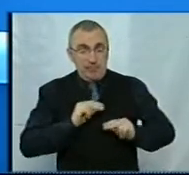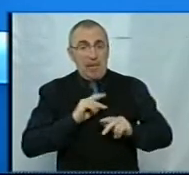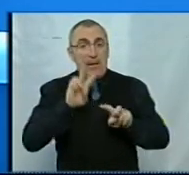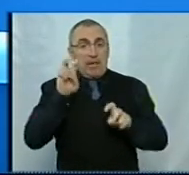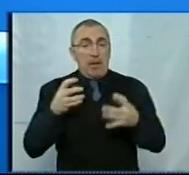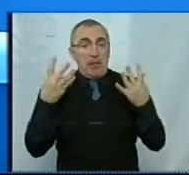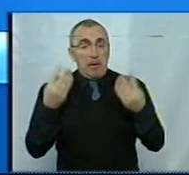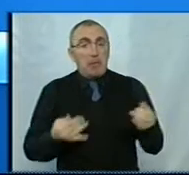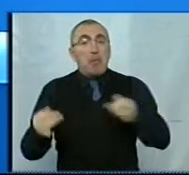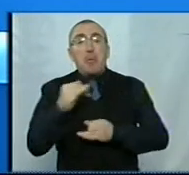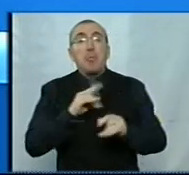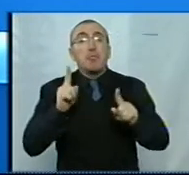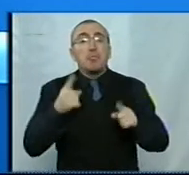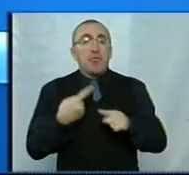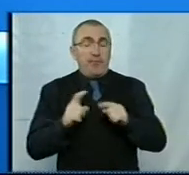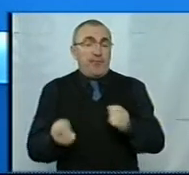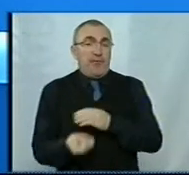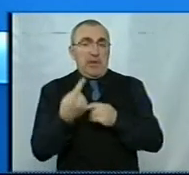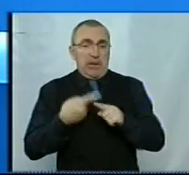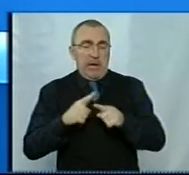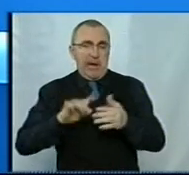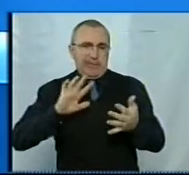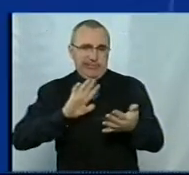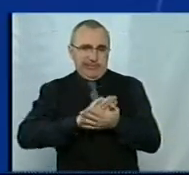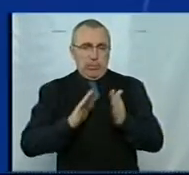дня, ми говоримо, чому виникла така ситуація. Далі в сюжеті.